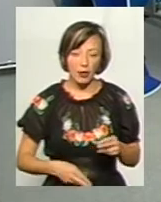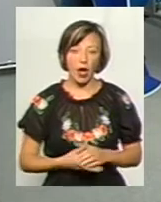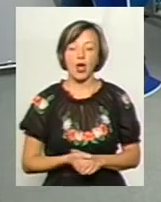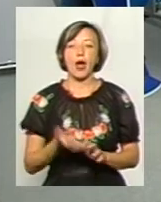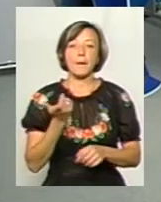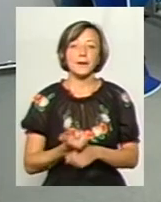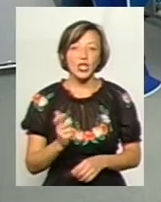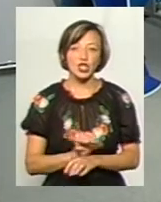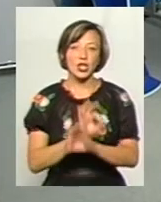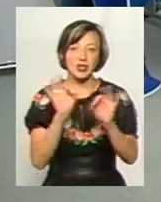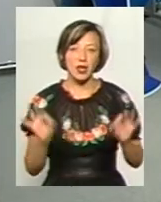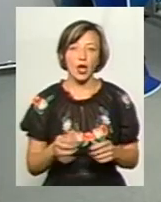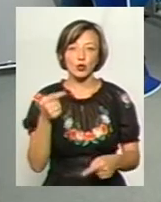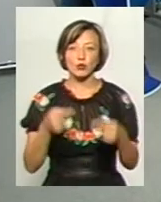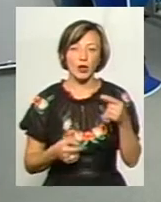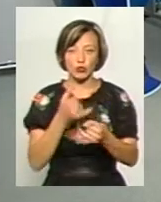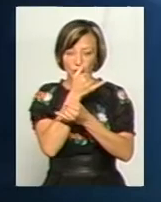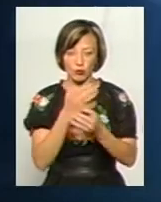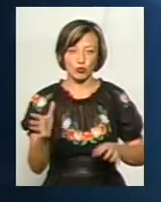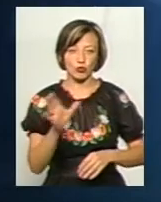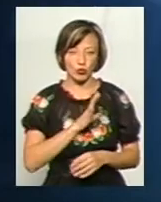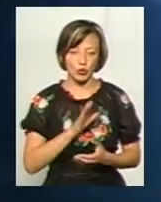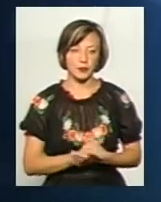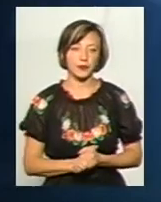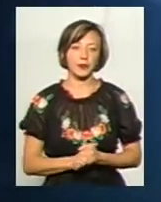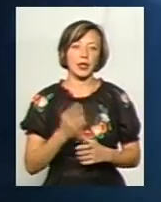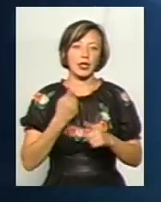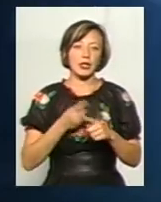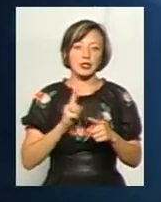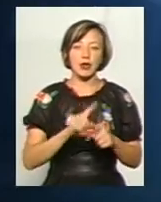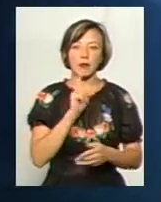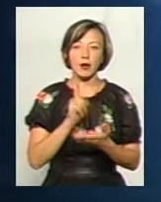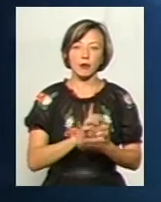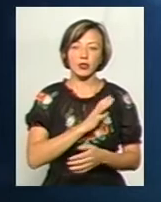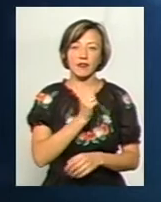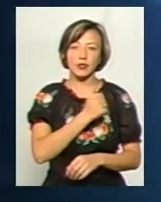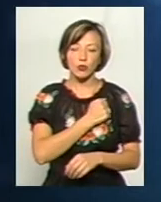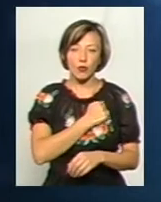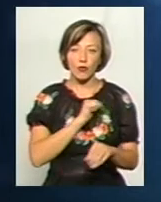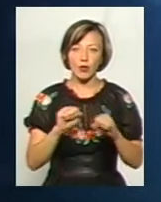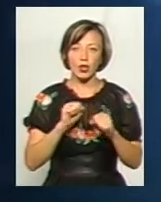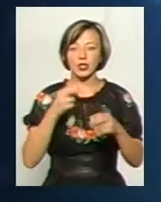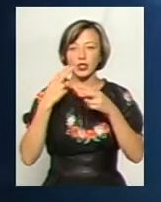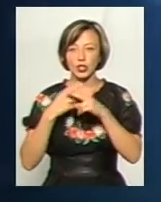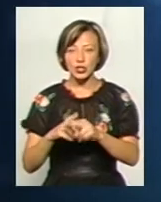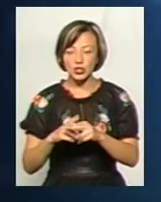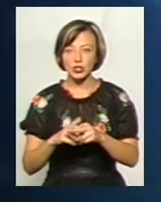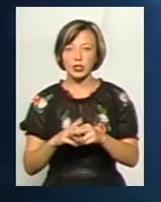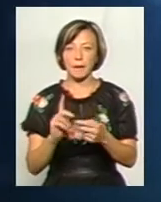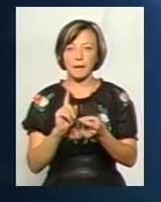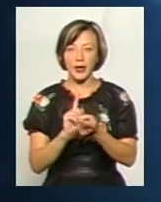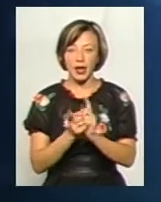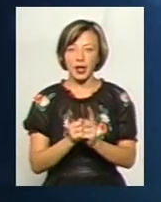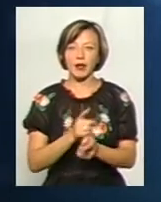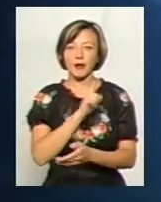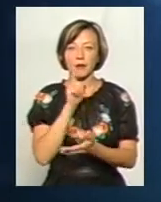Більше ніяких суперечок не може бути. Це мають бути військові команди, це мають бути технічні переклади, це